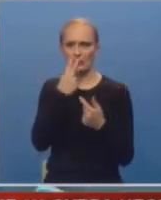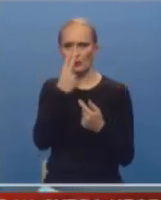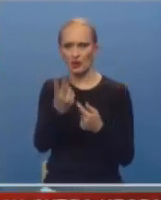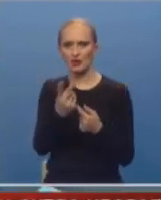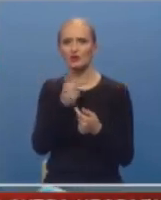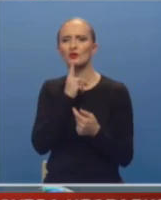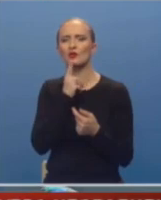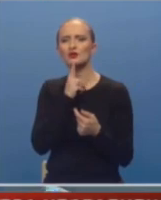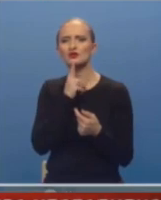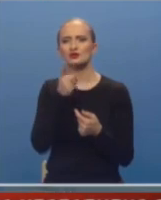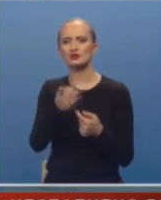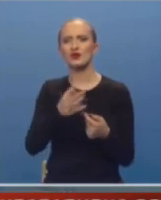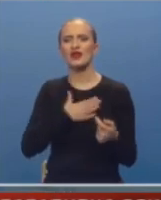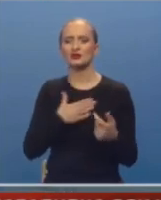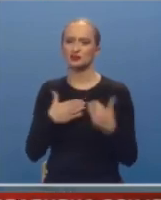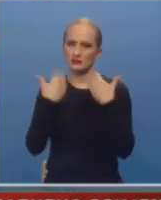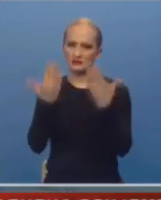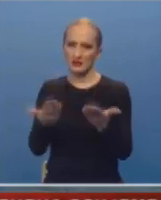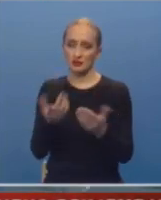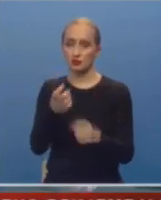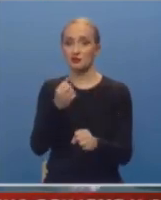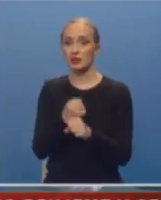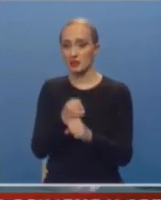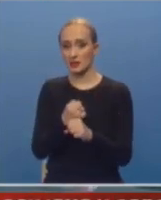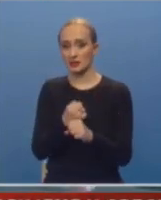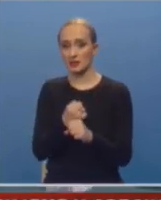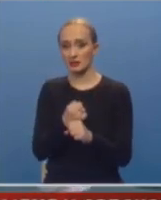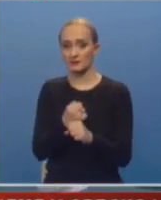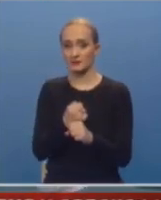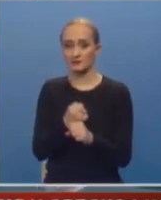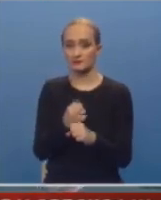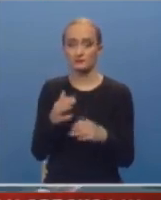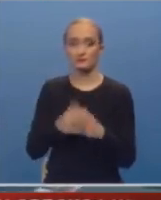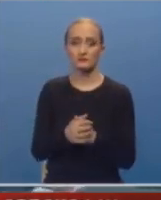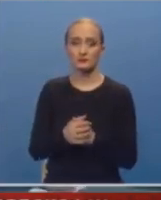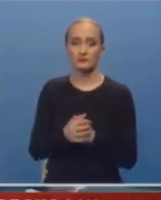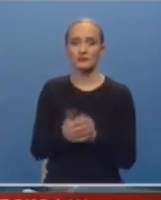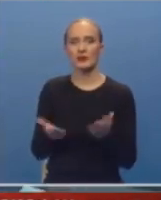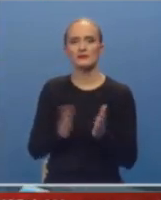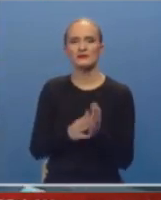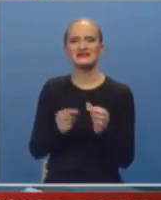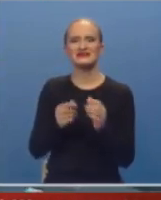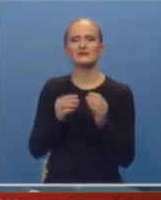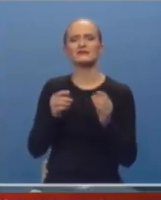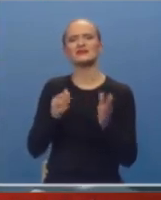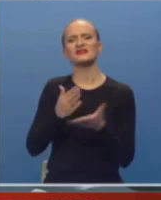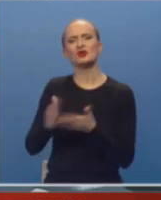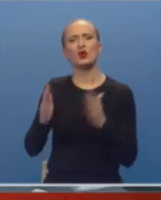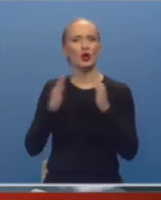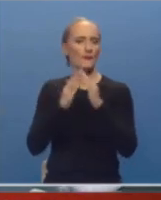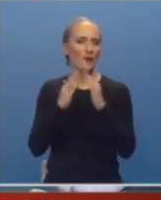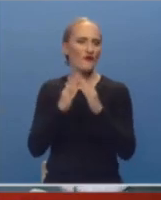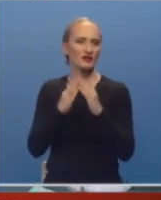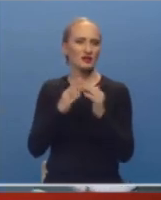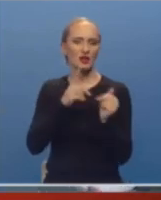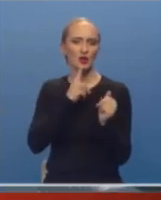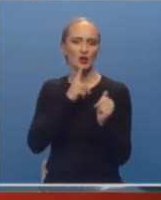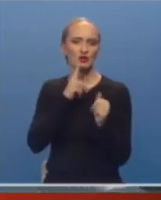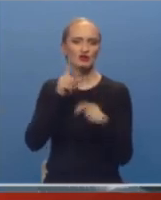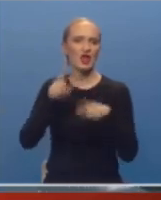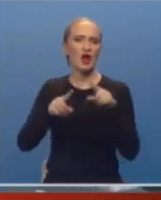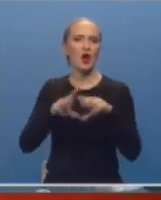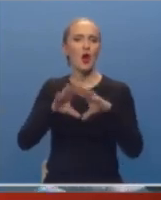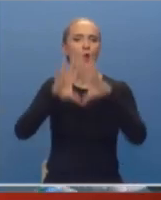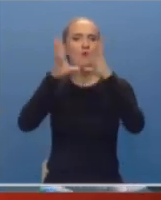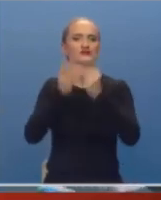koji su to naše prijedlozi jer se radi o dijelovima imovine koji su od nekog